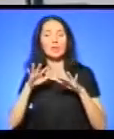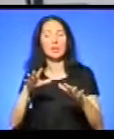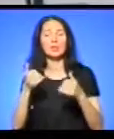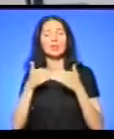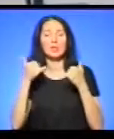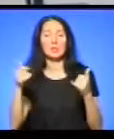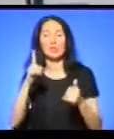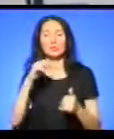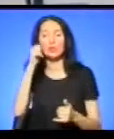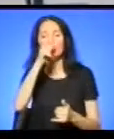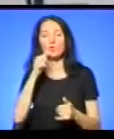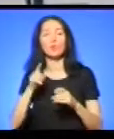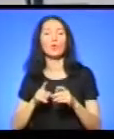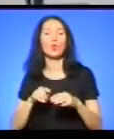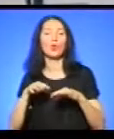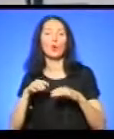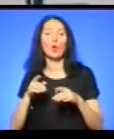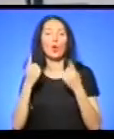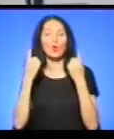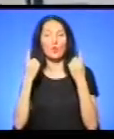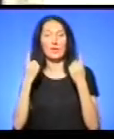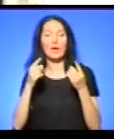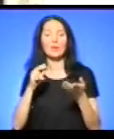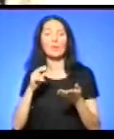учора. Детальніше в матеріалі Світлани Лазорик.